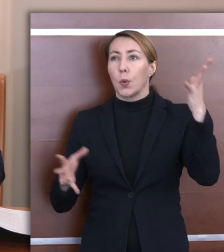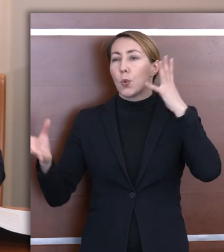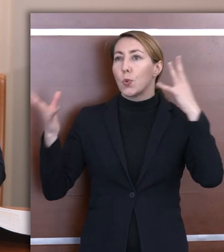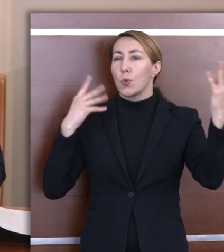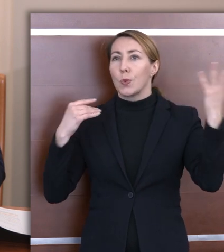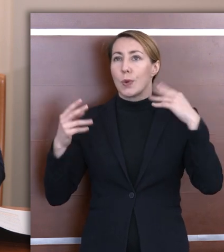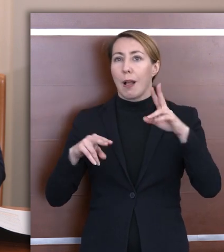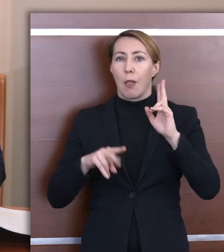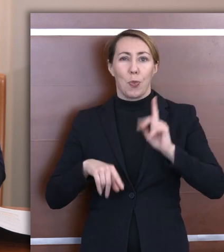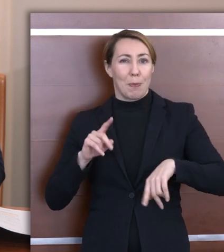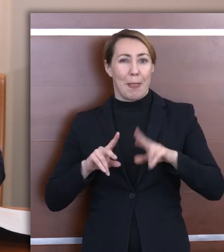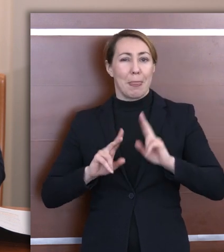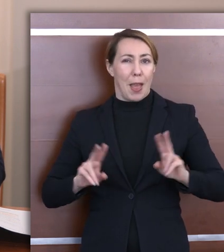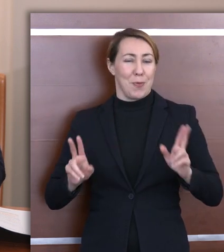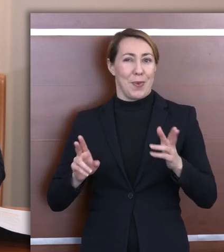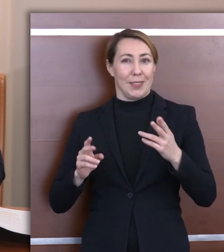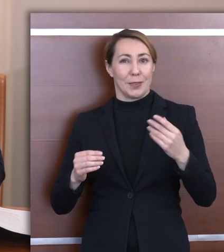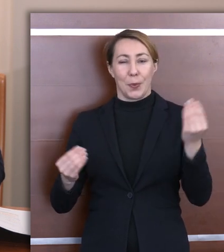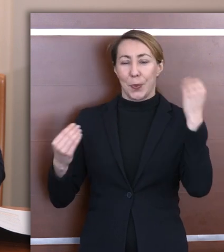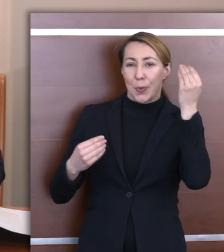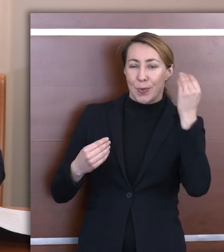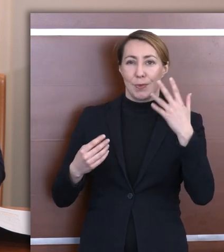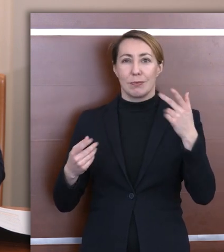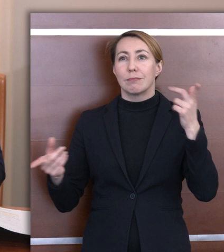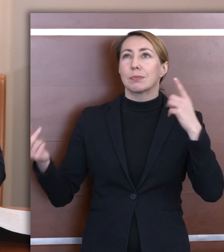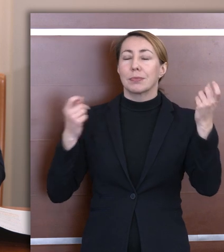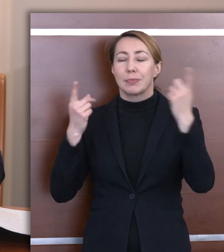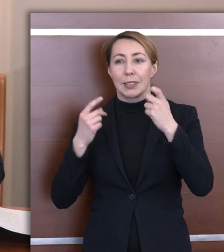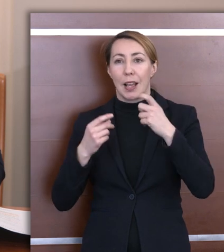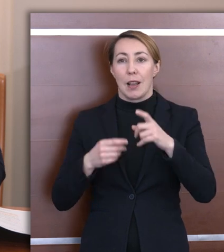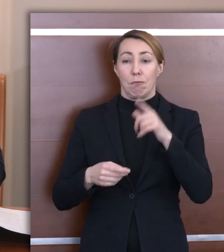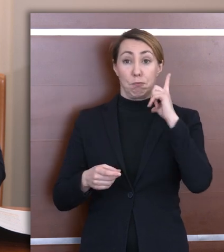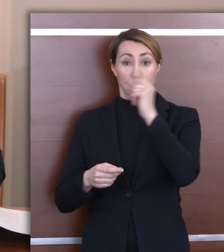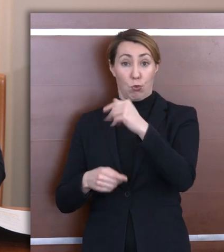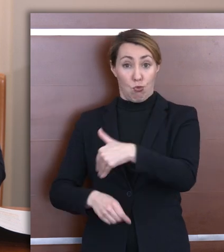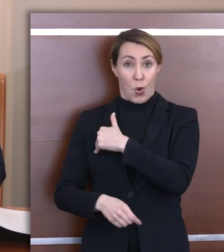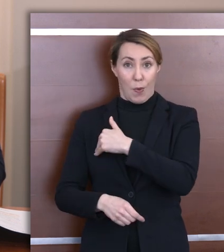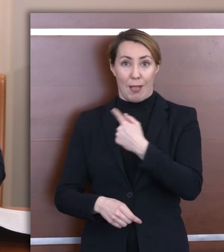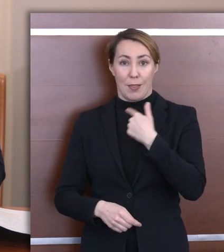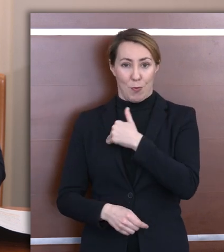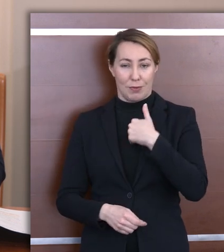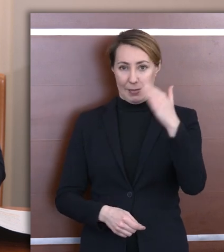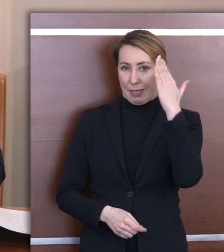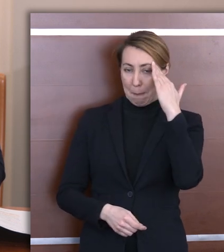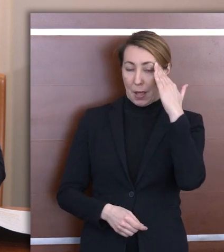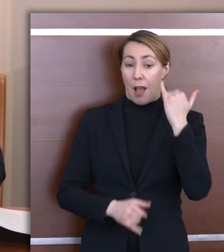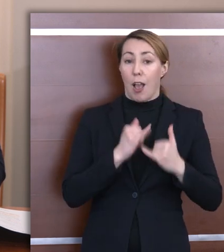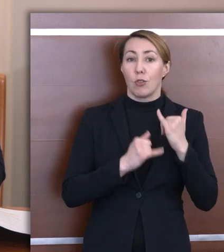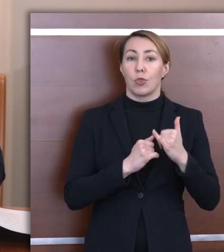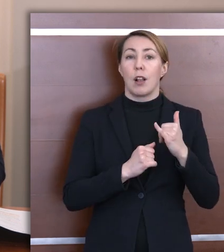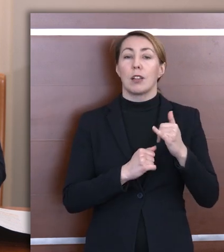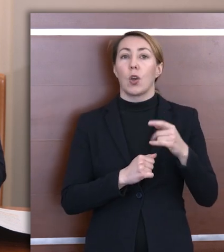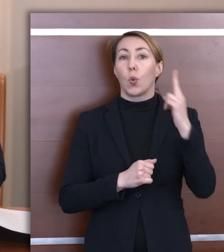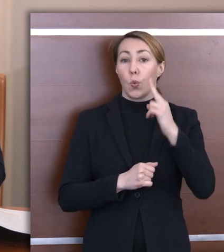polski naturalnie, naturalnie się go uczy. Idąc do szkoły zna język polski. Kiedy rodzi się głuche dziecko w rodzinie